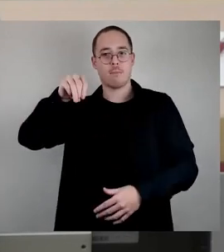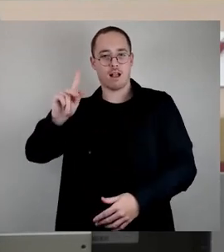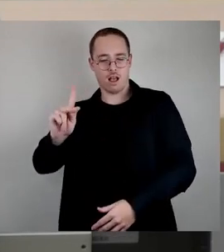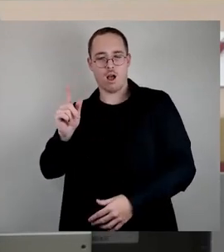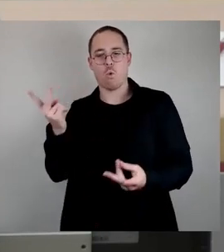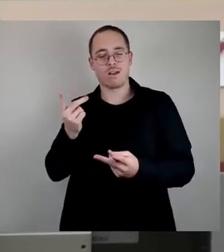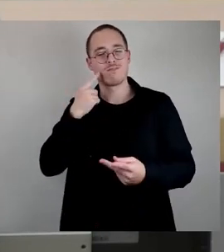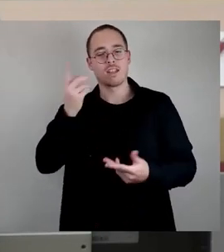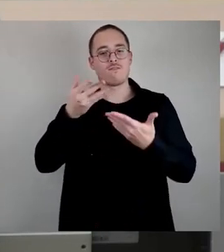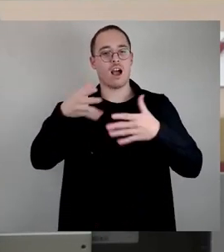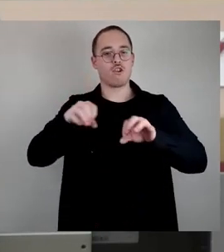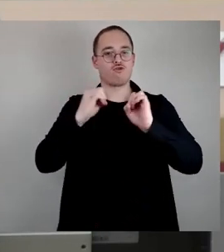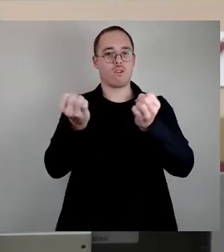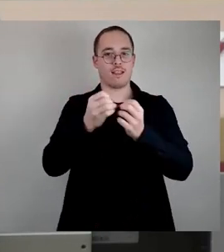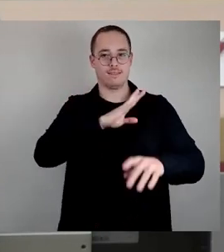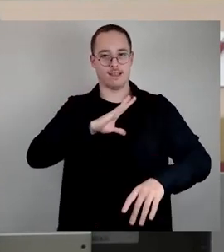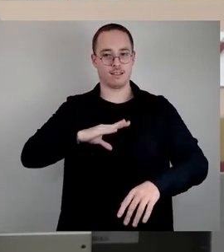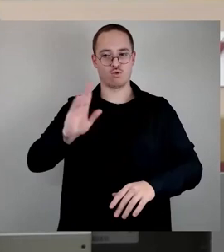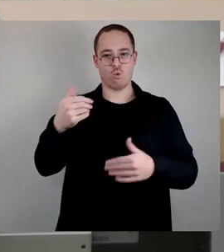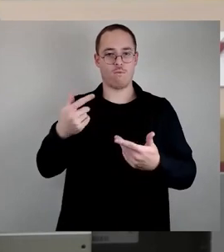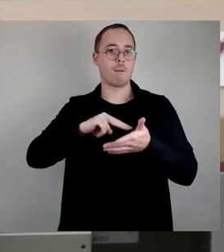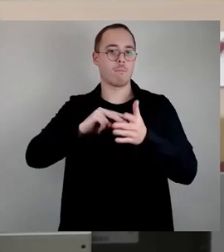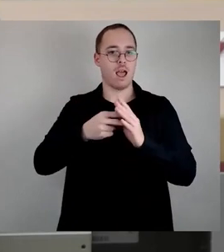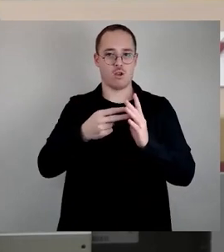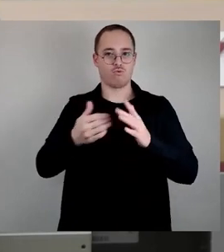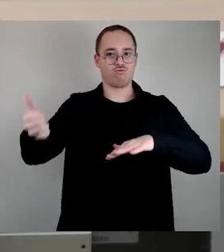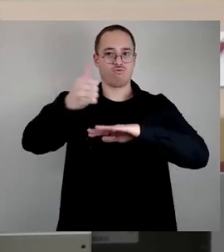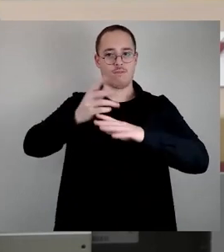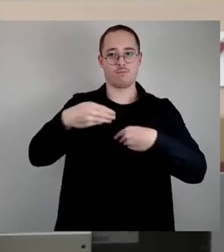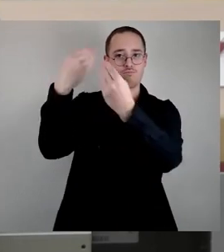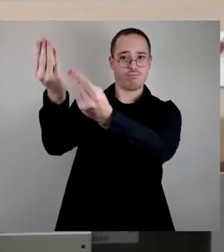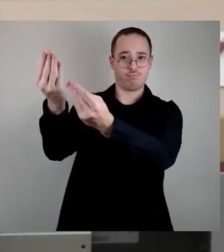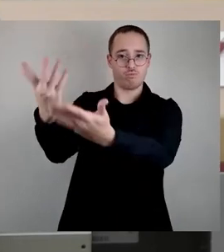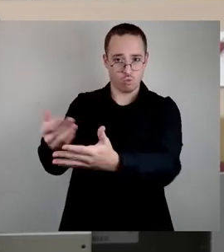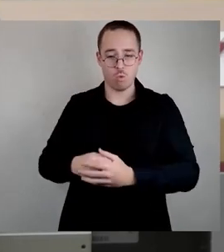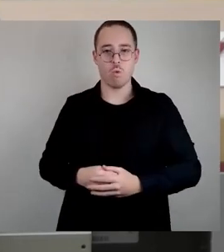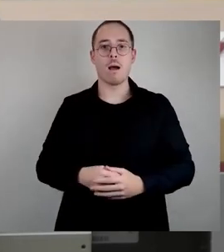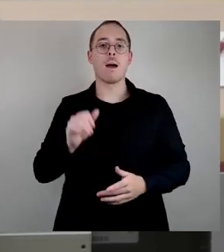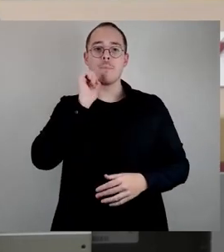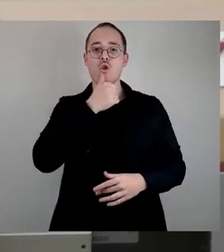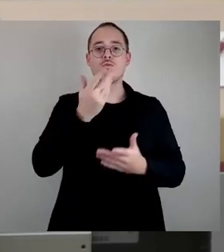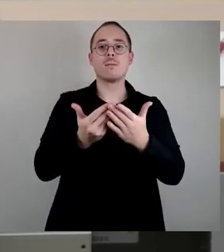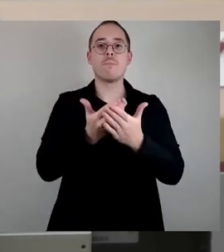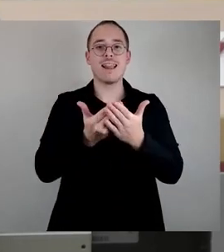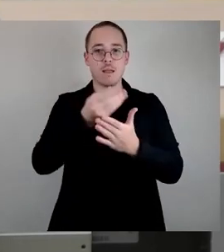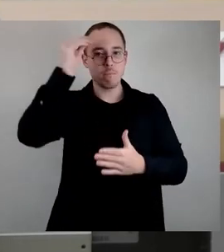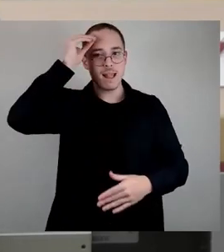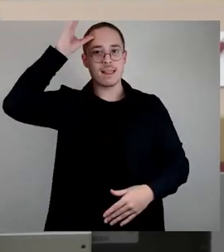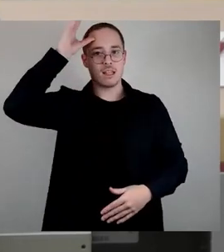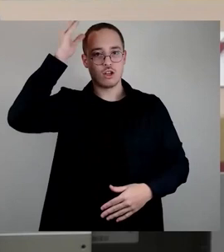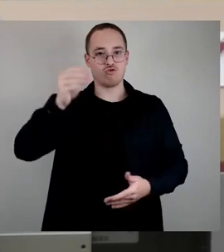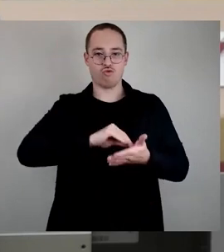dort gesondert mit dem Freistaat im Gespräch sind. Aber berufsbildende Schulen hier nicht mehr Bestandteil sind. Zusammengefasst